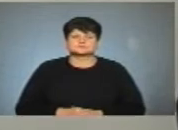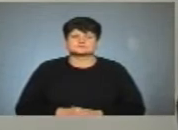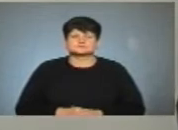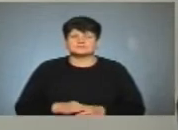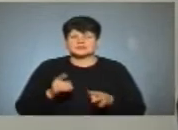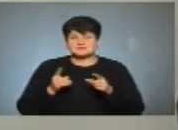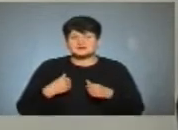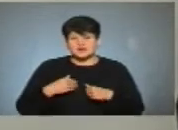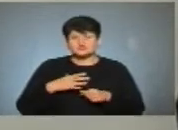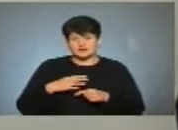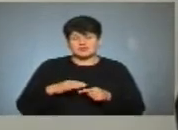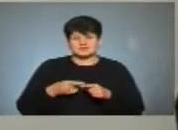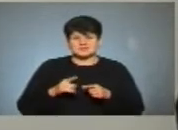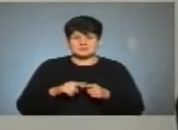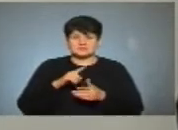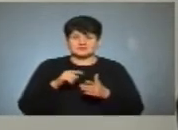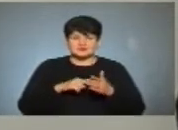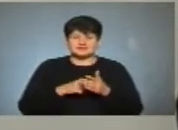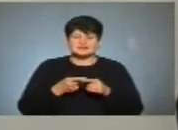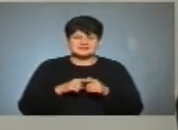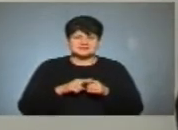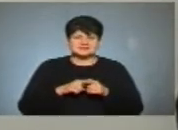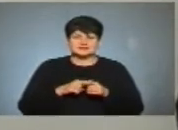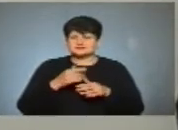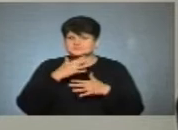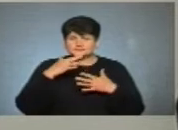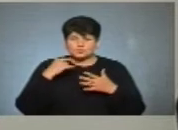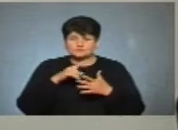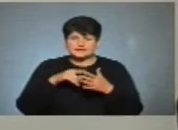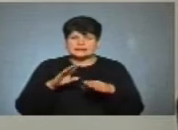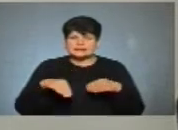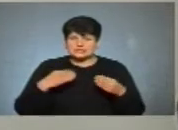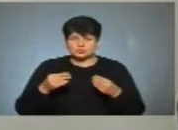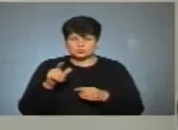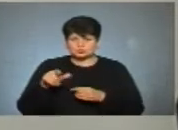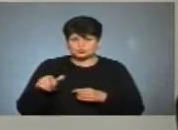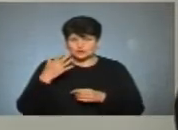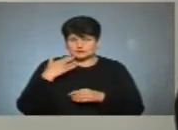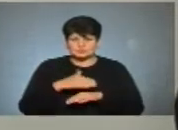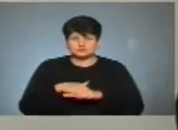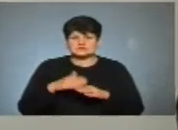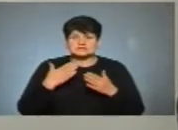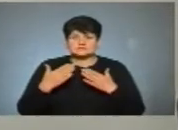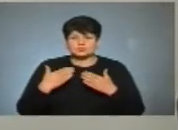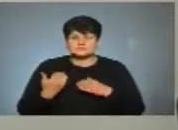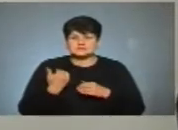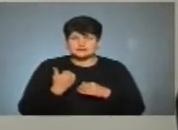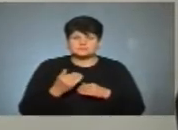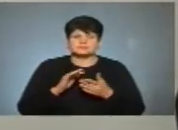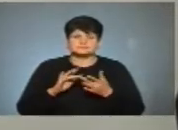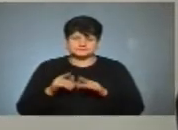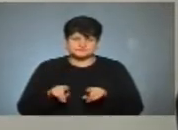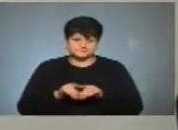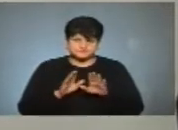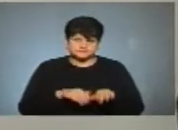Насправді, я чекала це запитання, тому що це одне з найпоширеніших запитань, які задають люди, коли ми на вулицях спілкуємося з ними, і в соцмережах